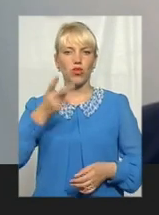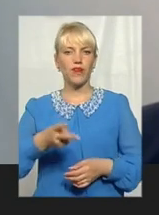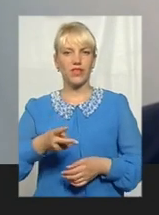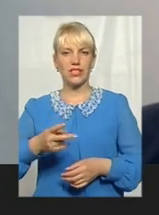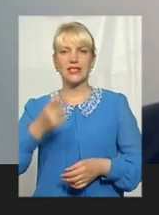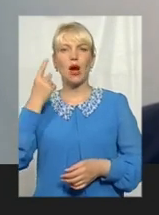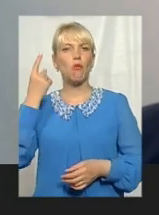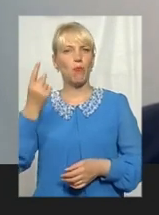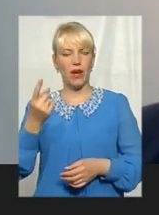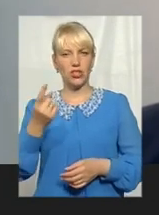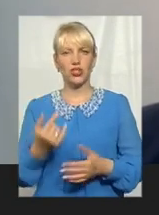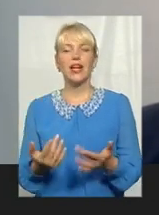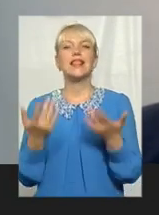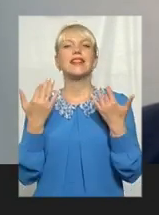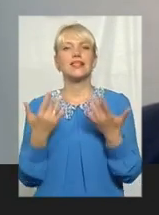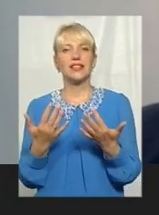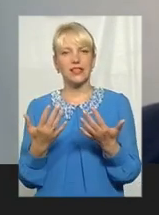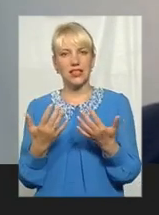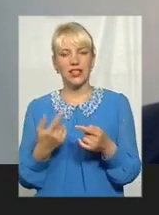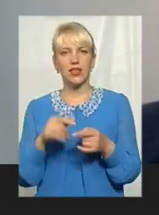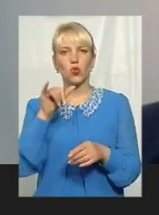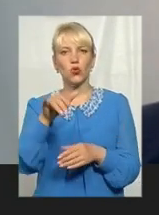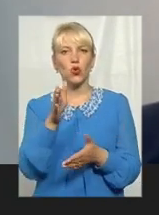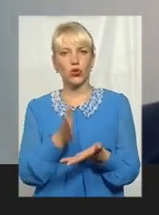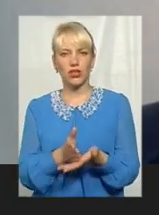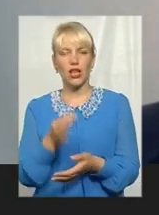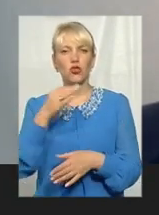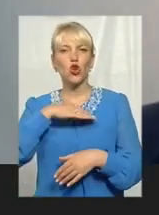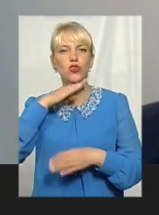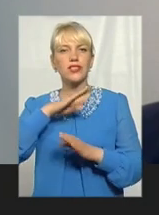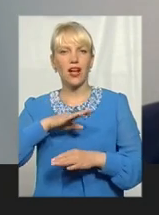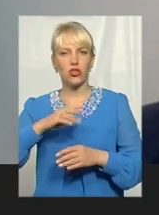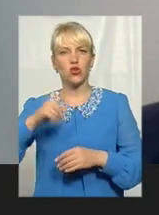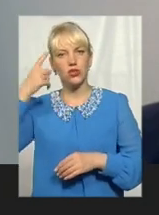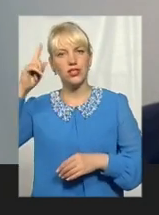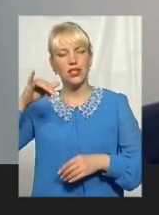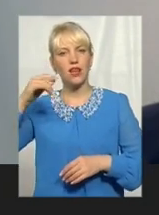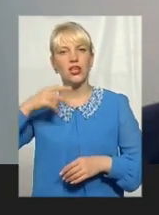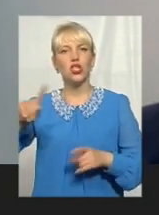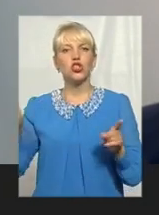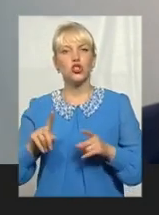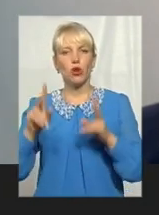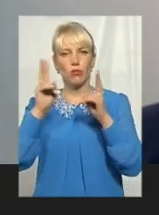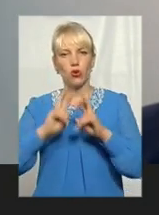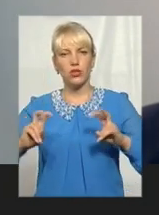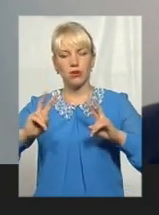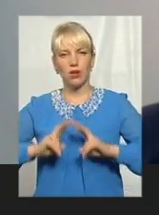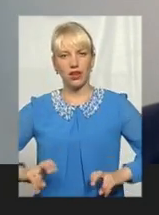подивитися, по-перше, наскільки в нього є достатньо знань і вміння, щоб розібратися